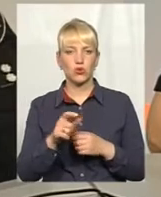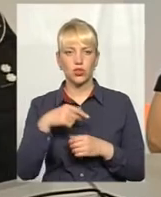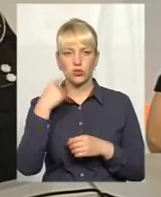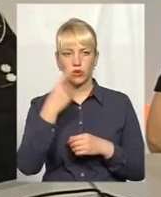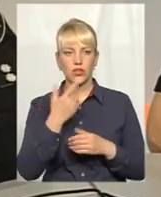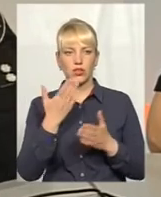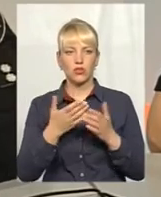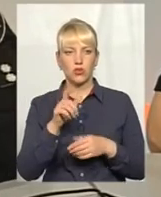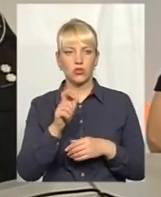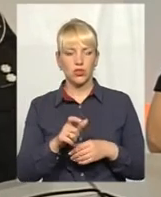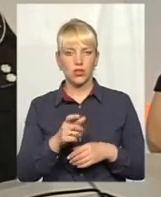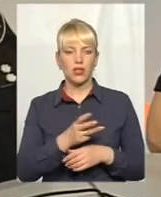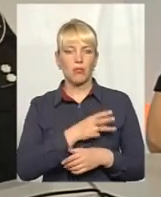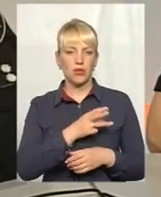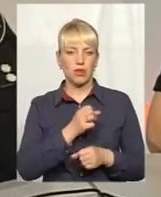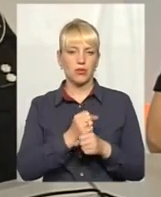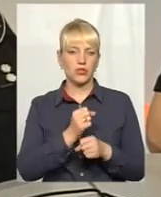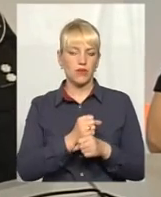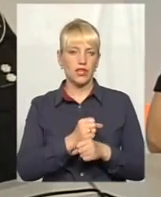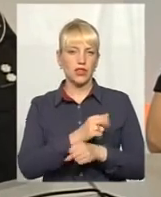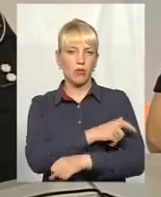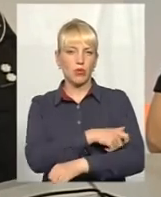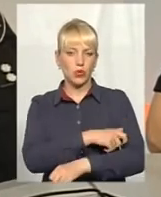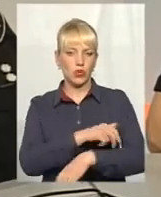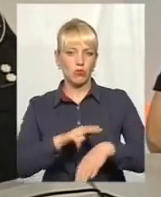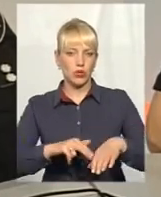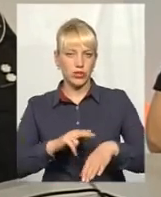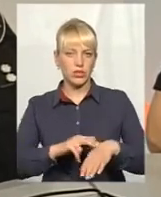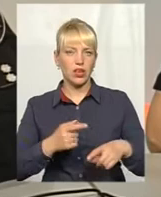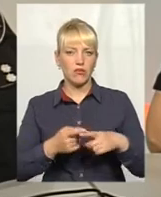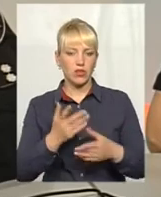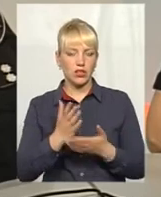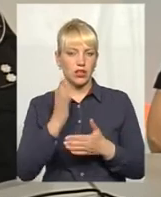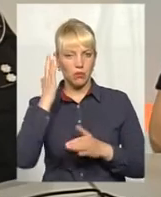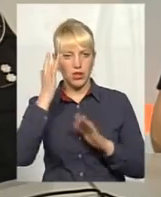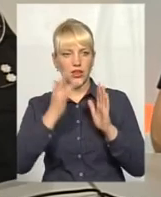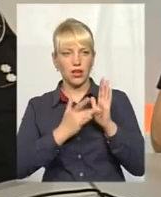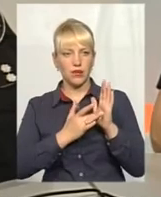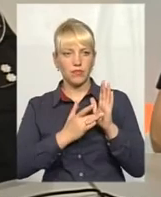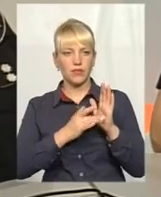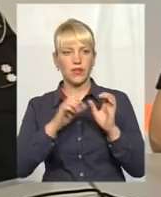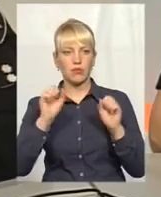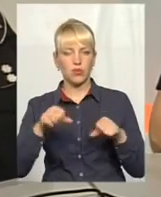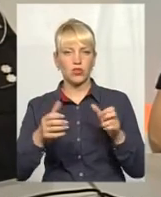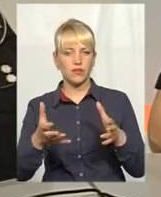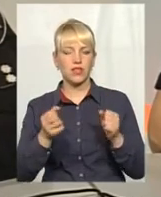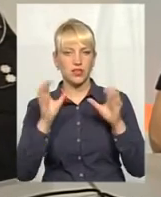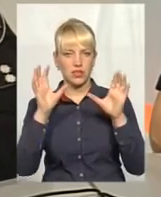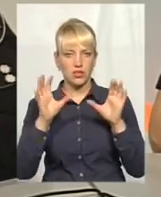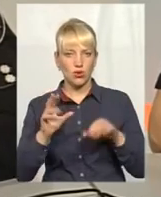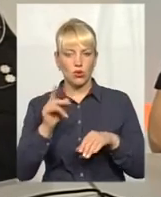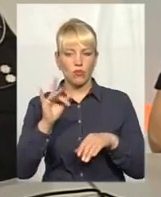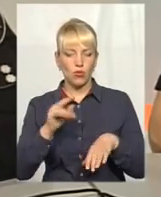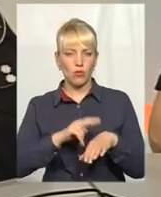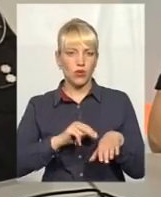бажає працювати в патрульній поліції, вона собі поставила мету, можна взяти закон України про поліцію,